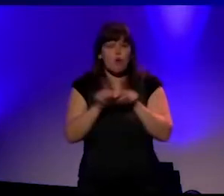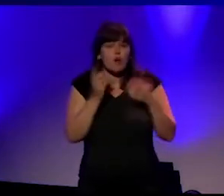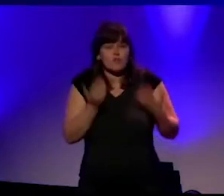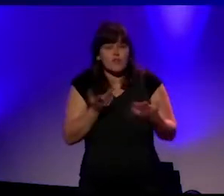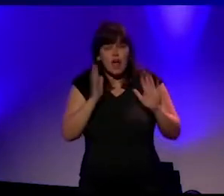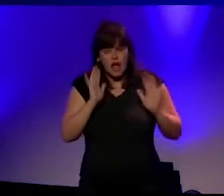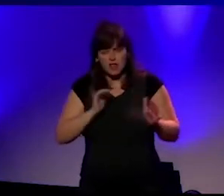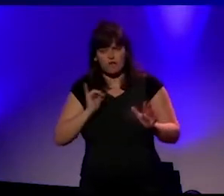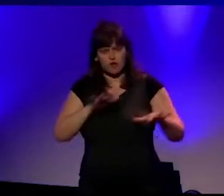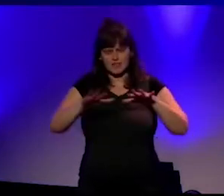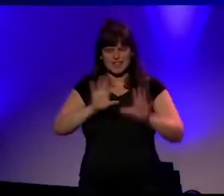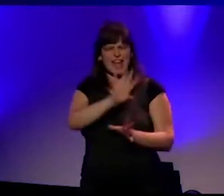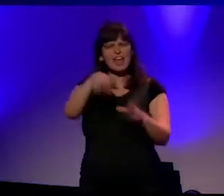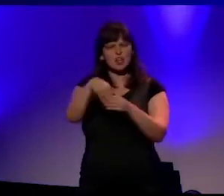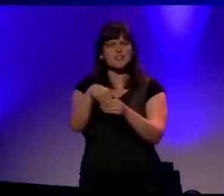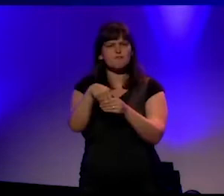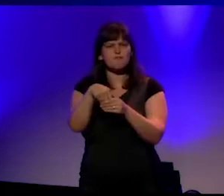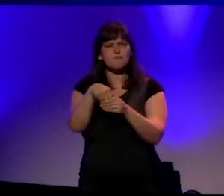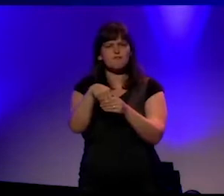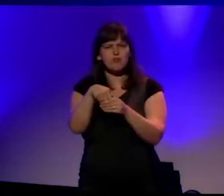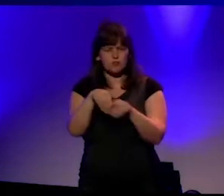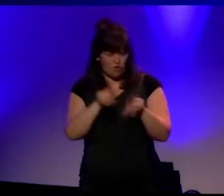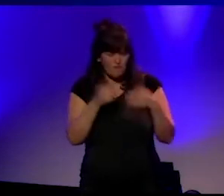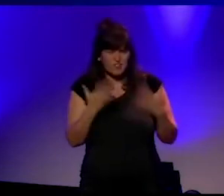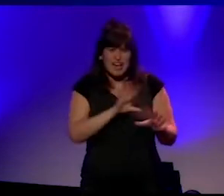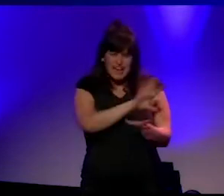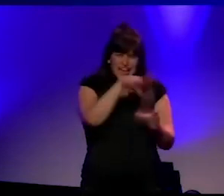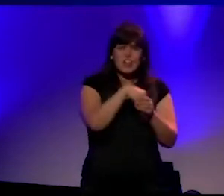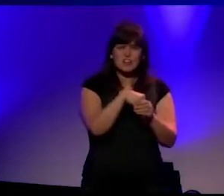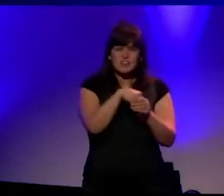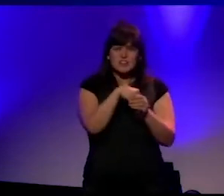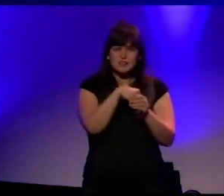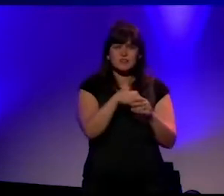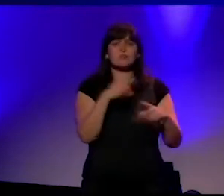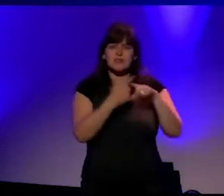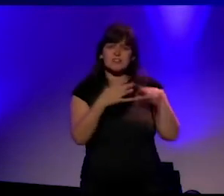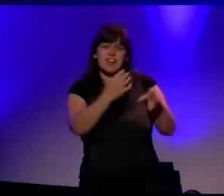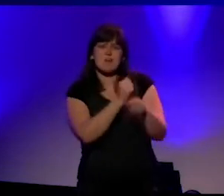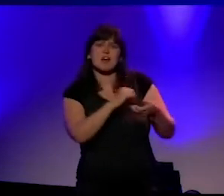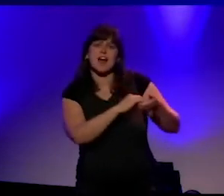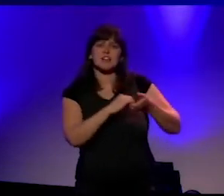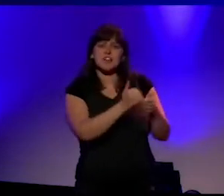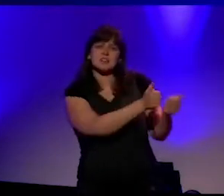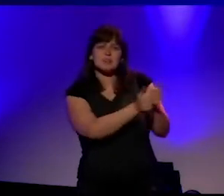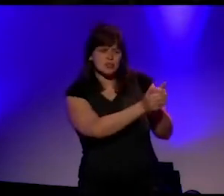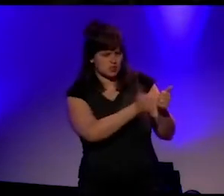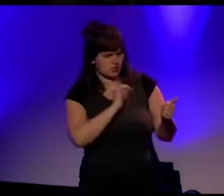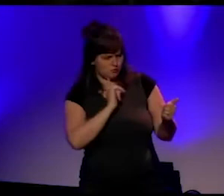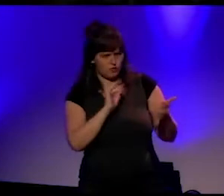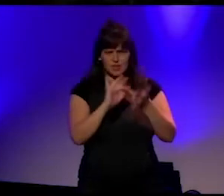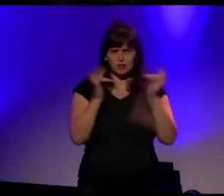is. Die ook vandaag al inclusief is en samen met haar associatiepartners een netwerk van kansen vormt.